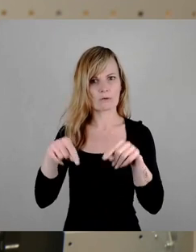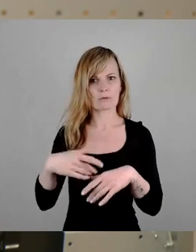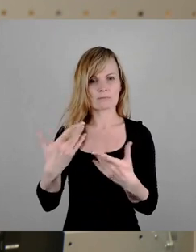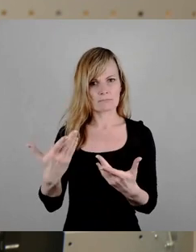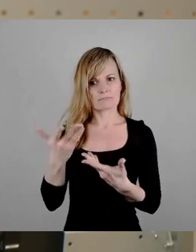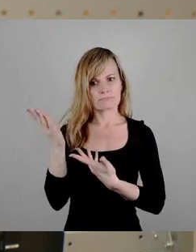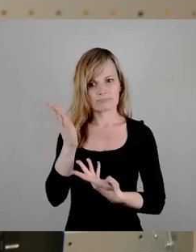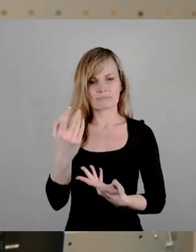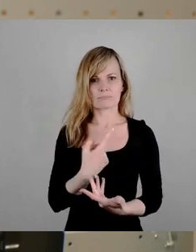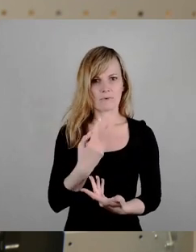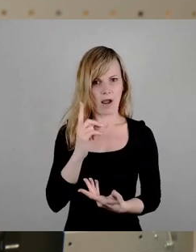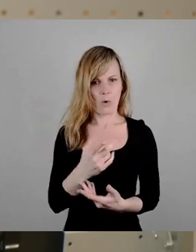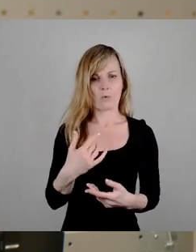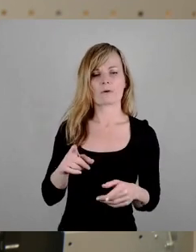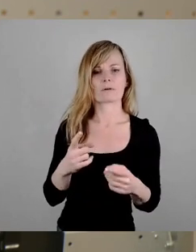auch ist.